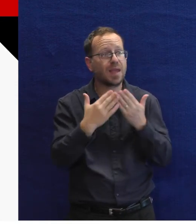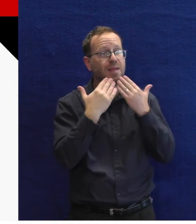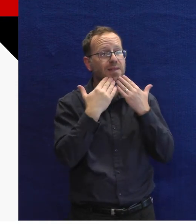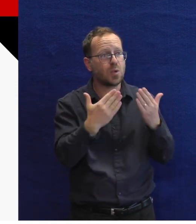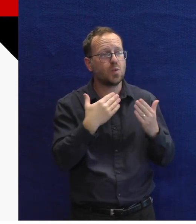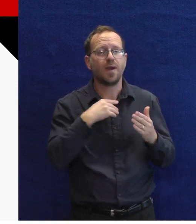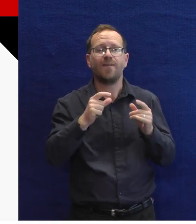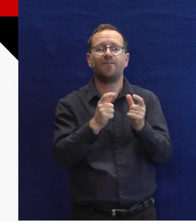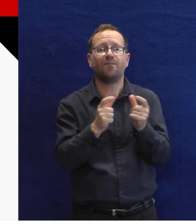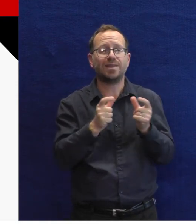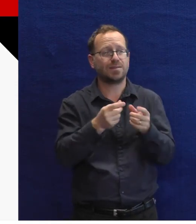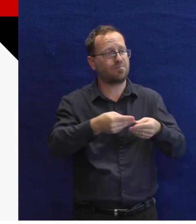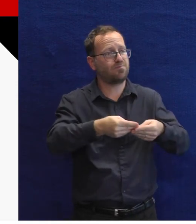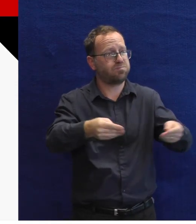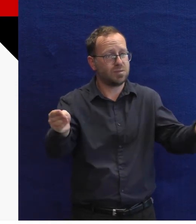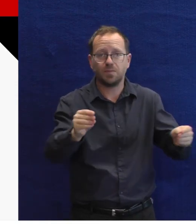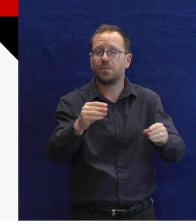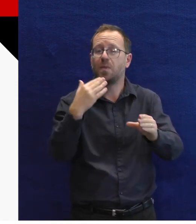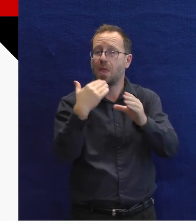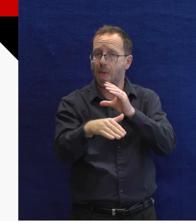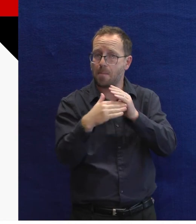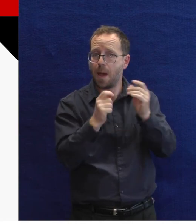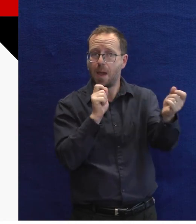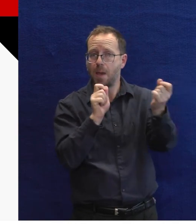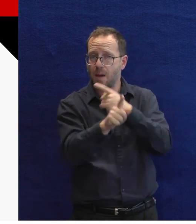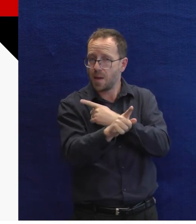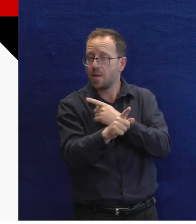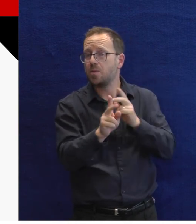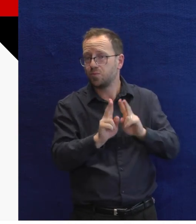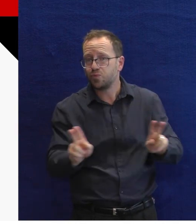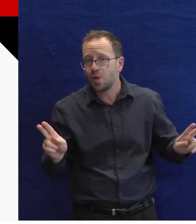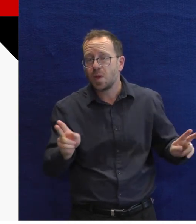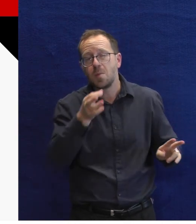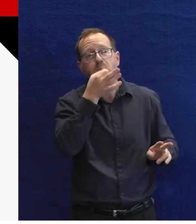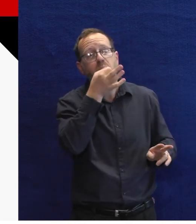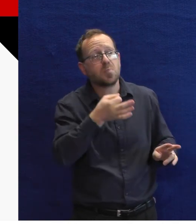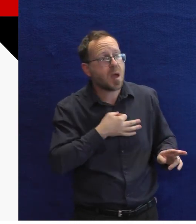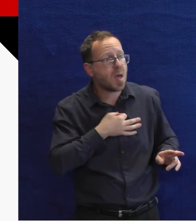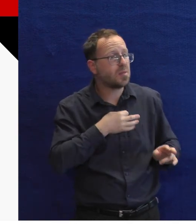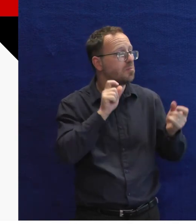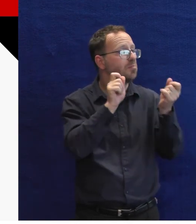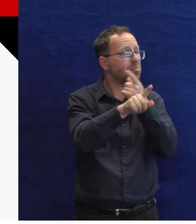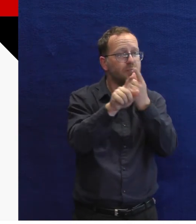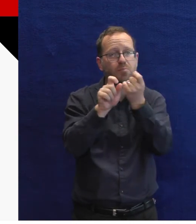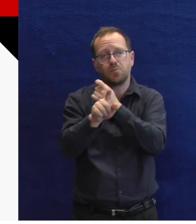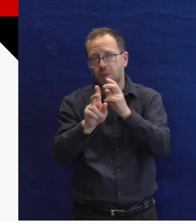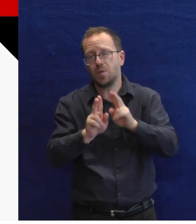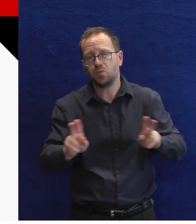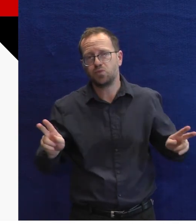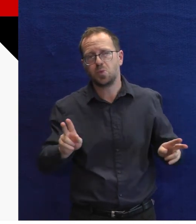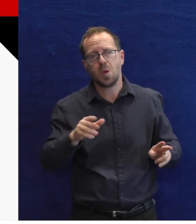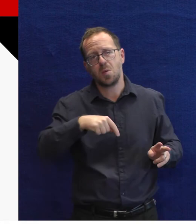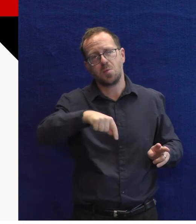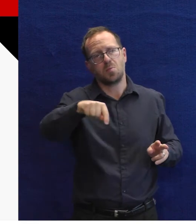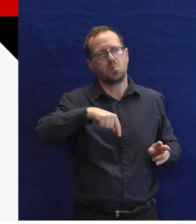Tak a to je ode mě vše v tuhle chvíli. Nechávám tady vizitky, tady je na mě e-mail, kdyby nedošlo na vás